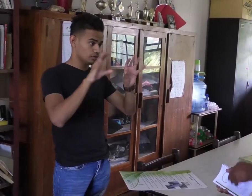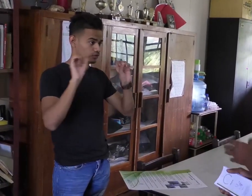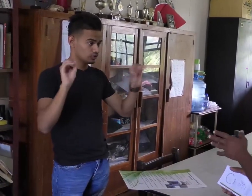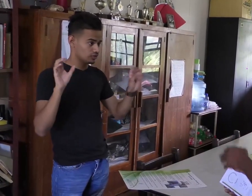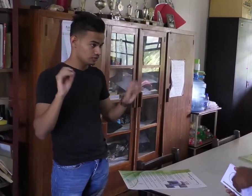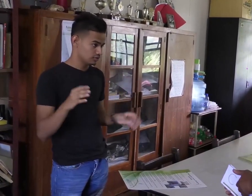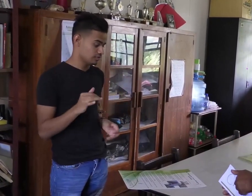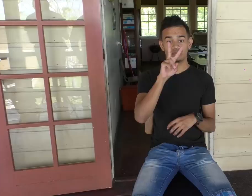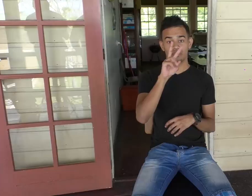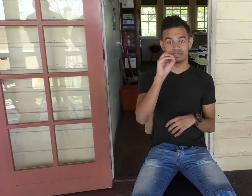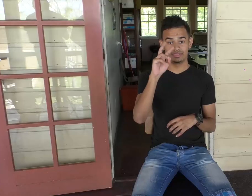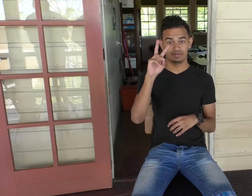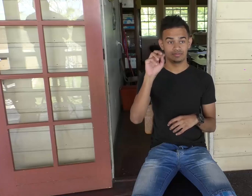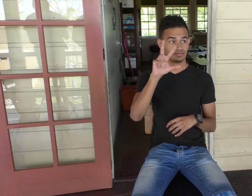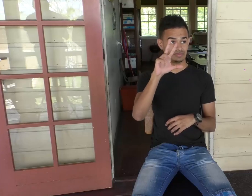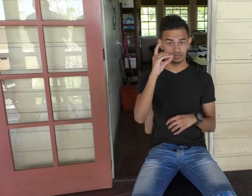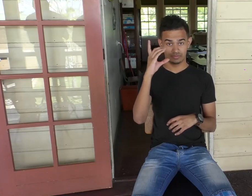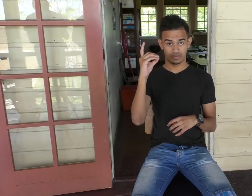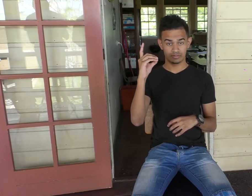thema dit jaar?